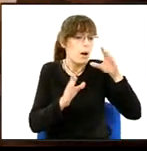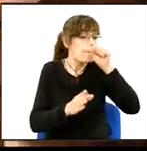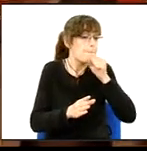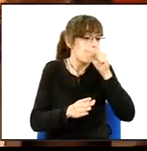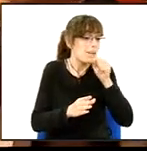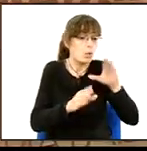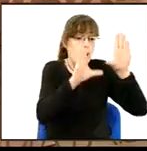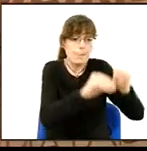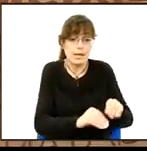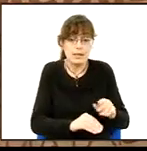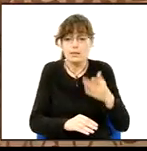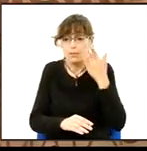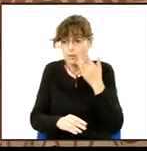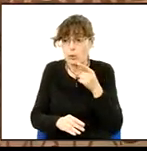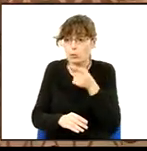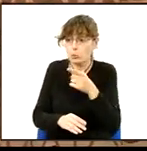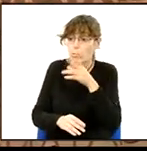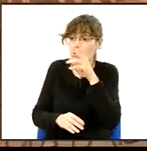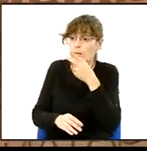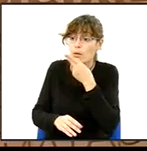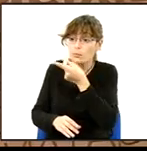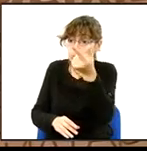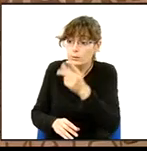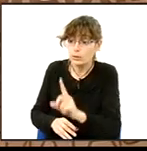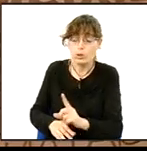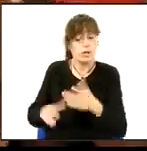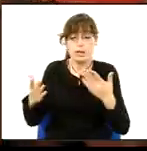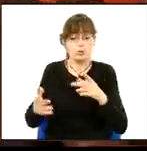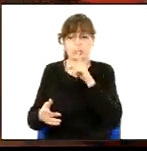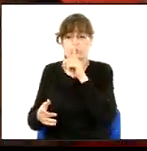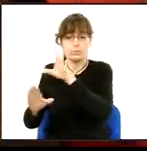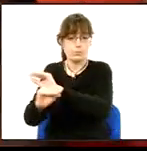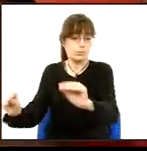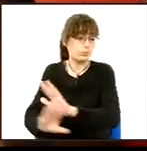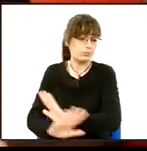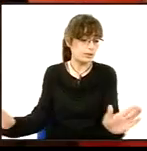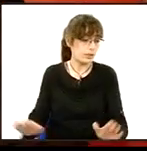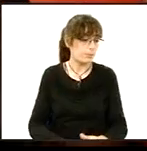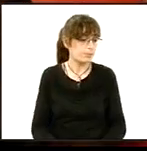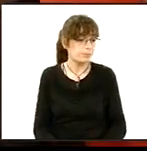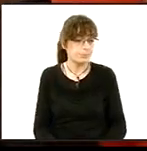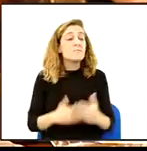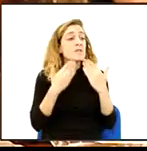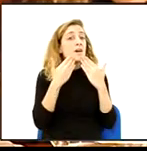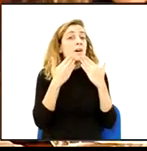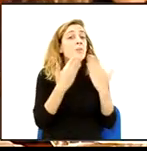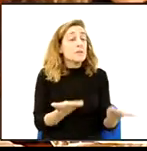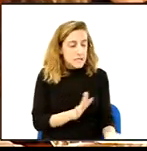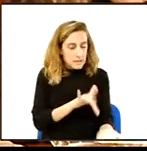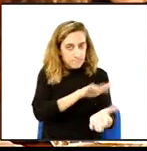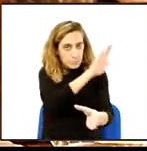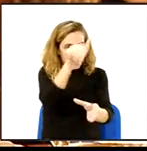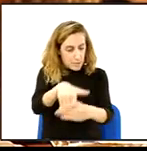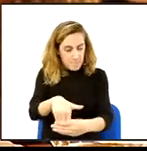deixarà tornar a parlar. Senyor Anglada, la retira? No. Doncs ha acabat el seu ús de parla. Moltes gràcies. de dir. Vull dir que no puc, Passem a